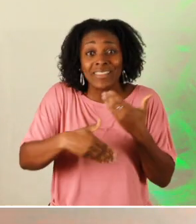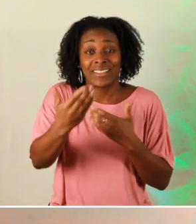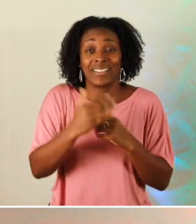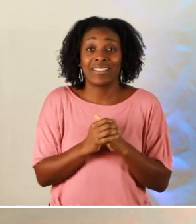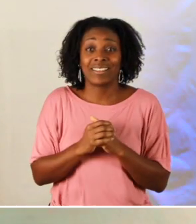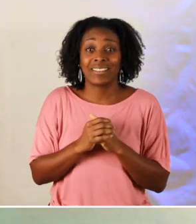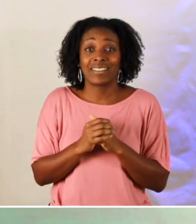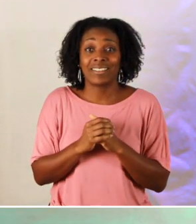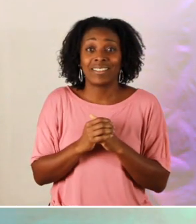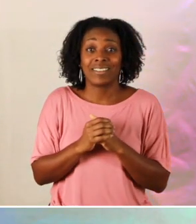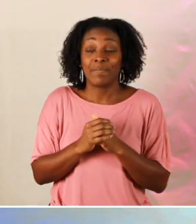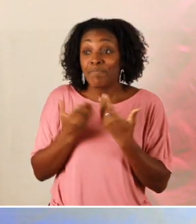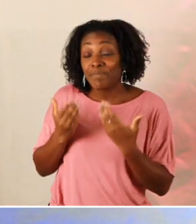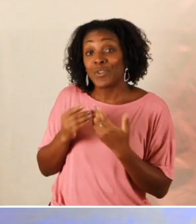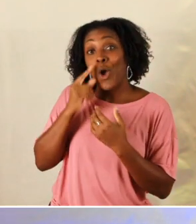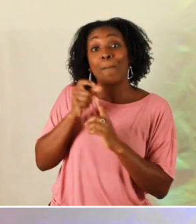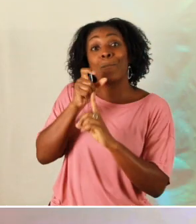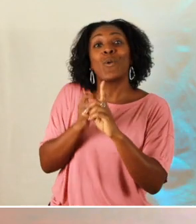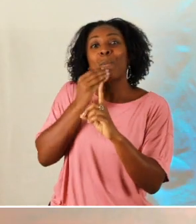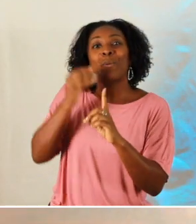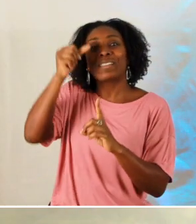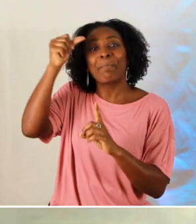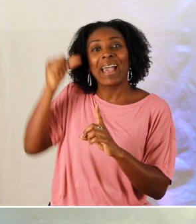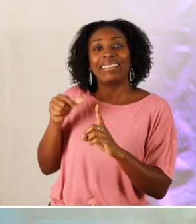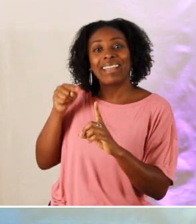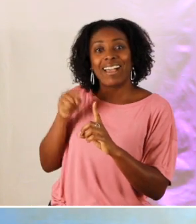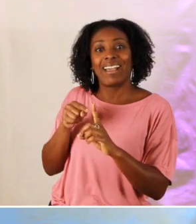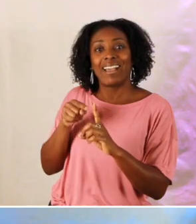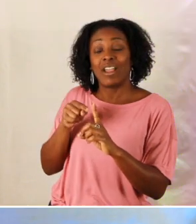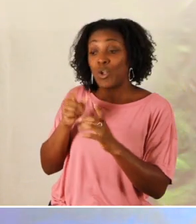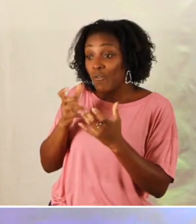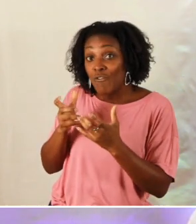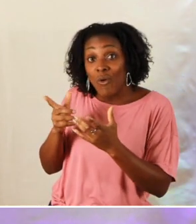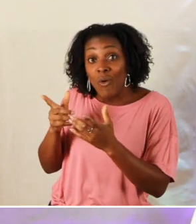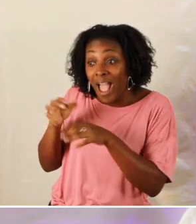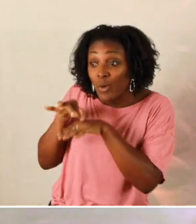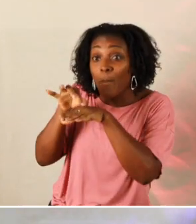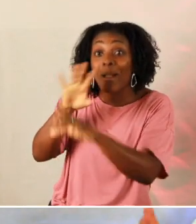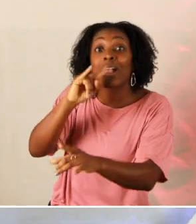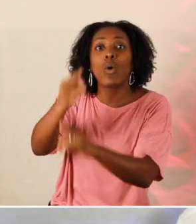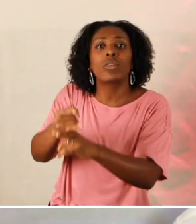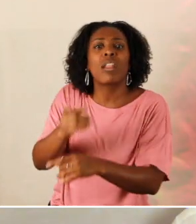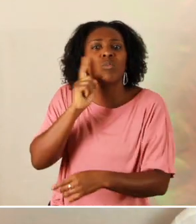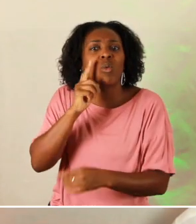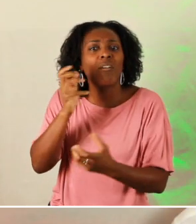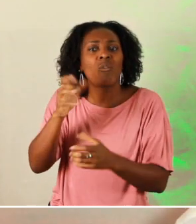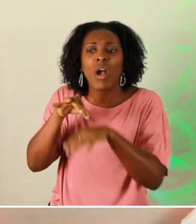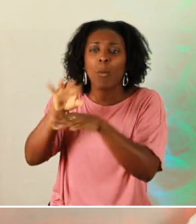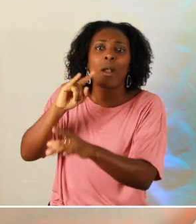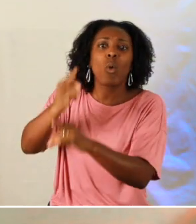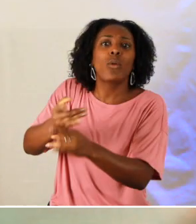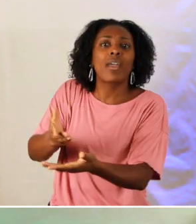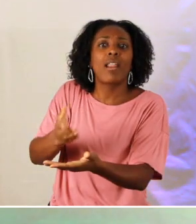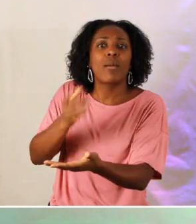cet homme là n'a pas fait seulement que de le prendre sur sa monture mais il y avait un but à cela c'était de l'emmener dans un hôtel pourquoi est qu'il voulait l'emmener dans un